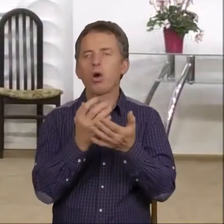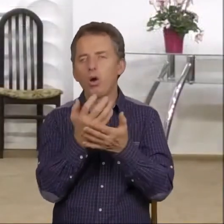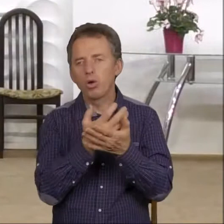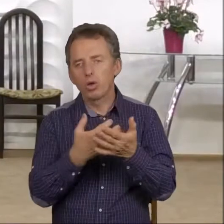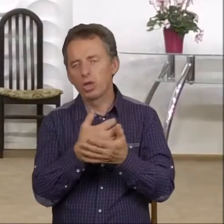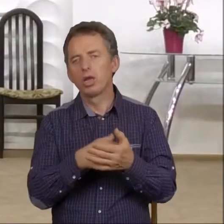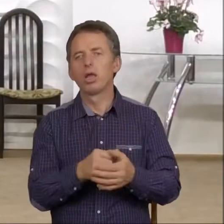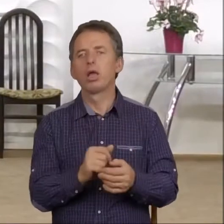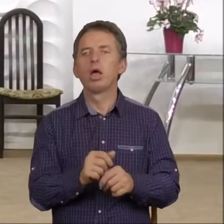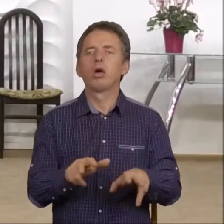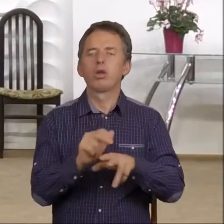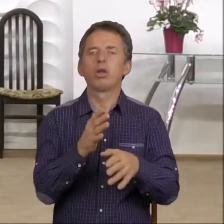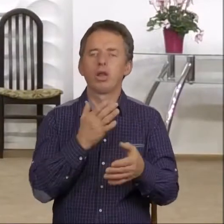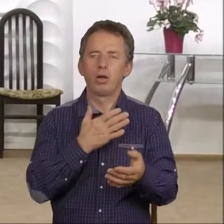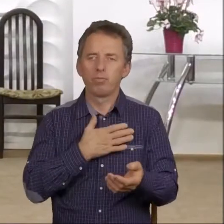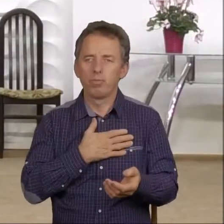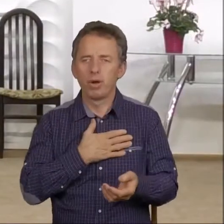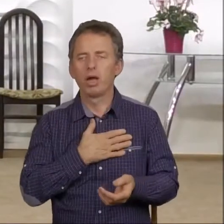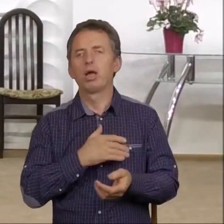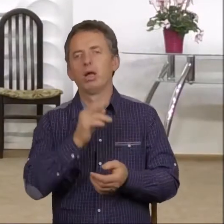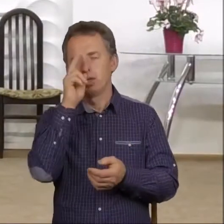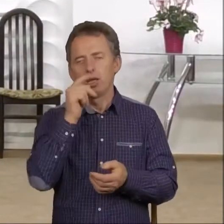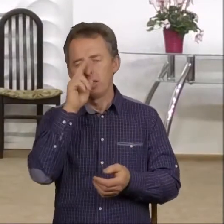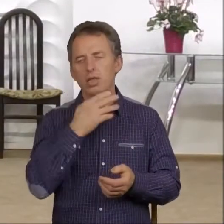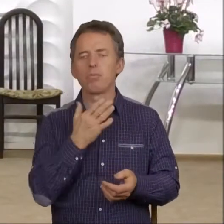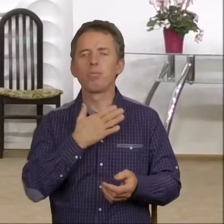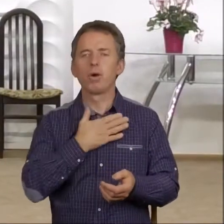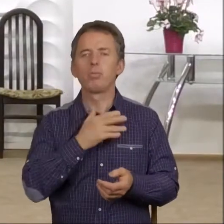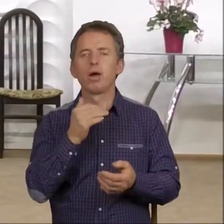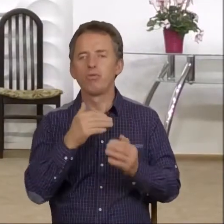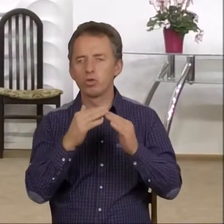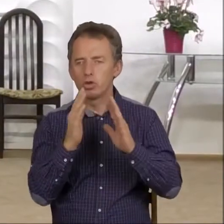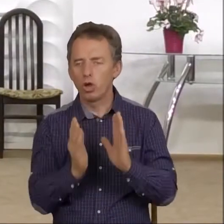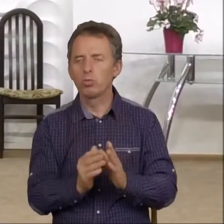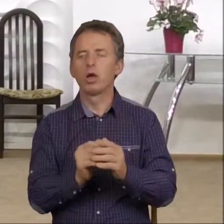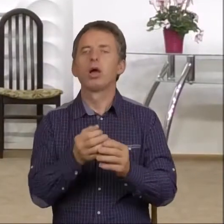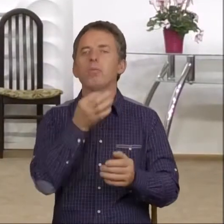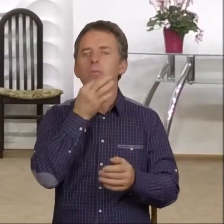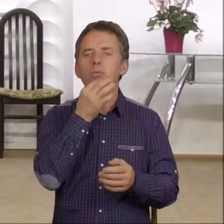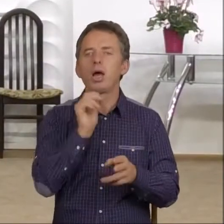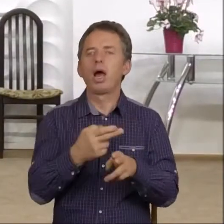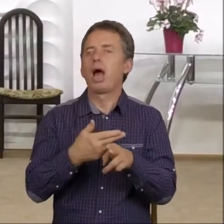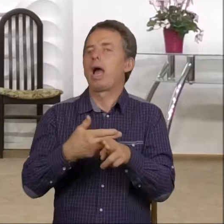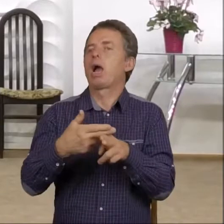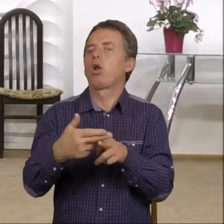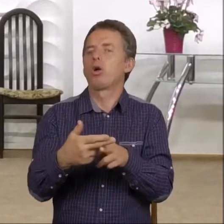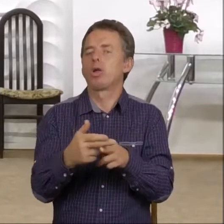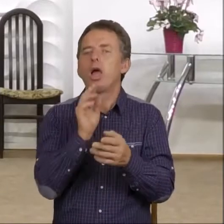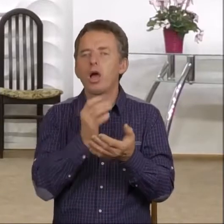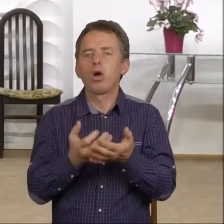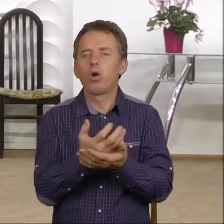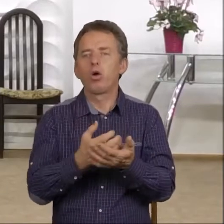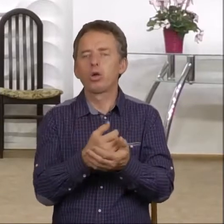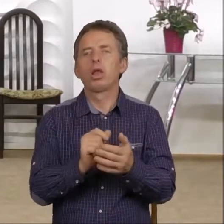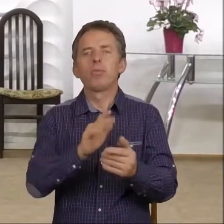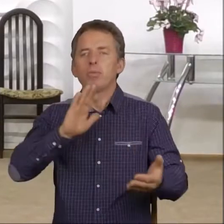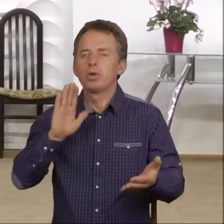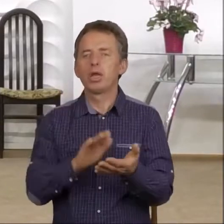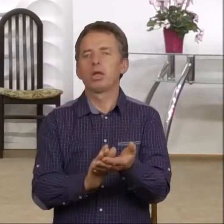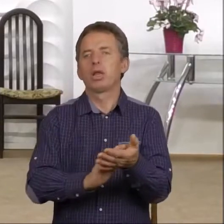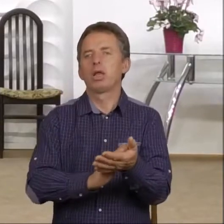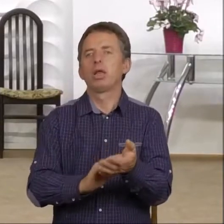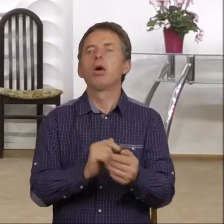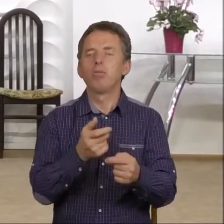prawda, no bo rodzina ma tam tatę, mamę w domu. Mało tego, ekologia korzysta, bo jest mniej zanieczyszczeń i to